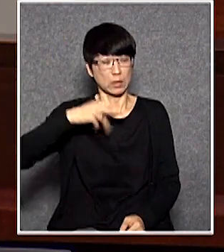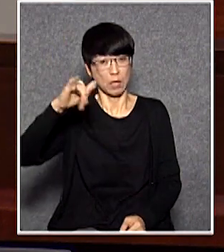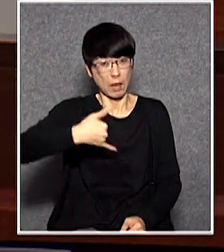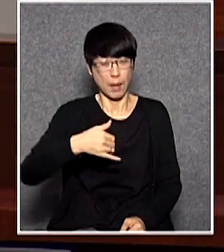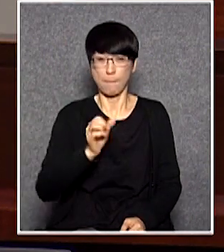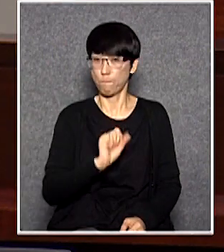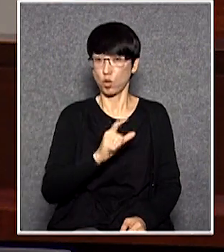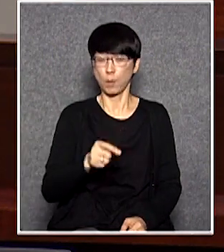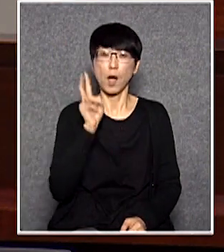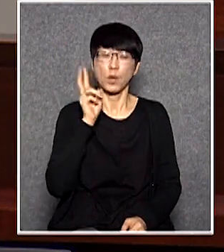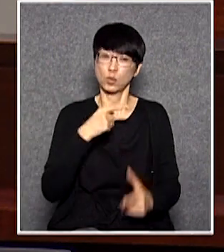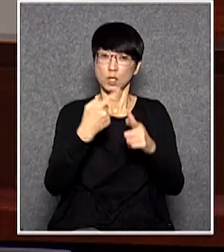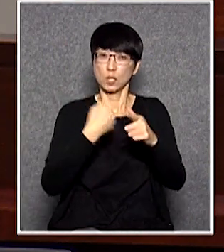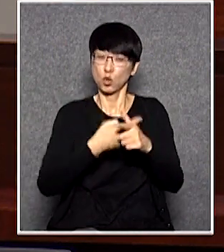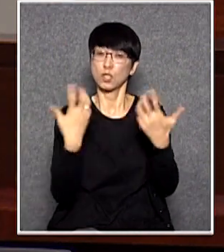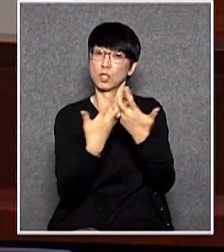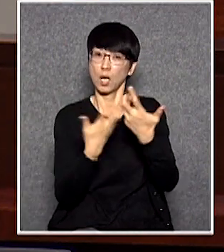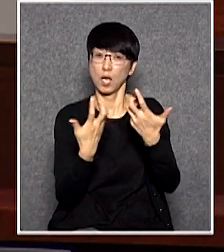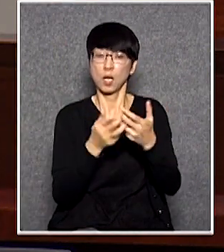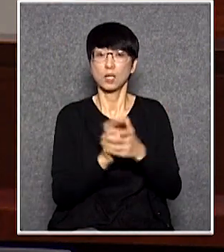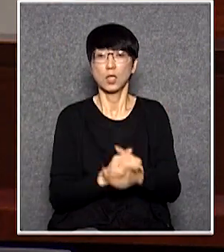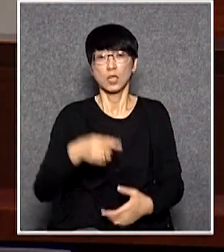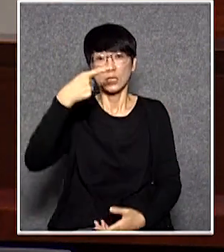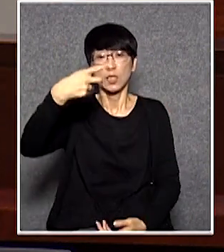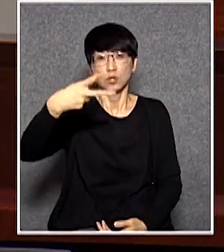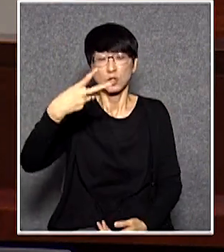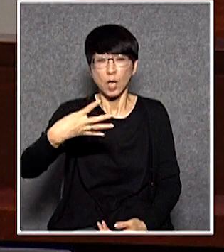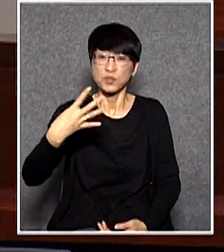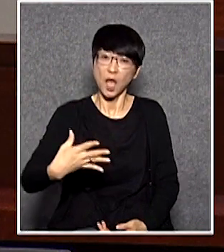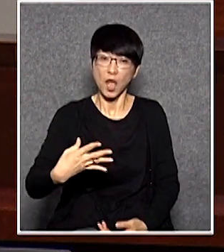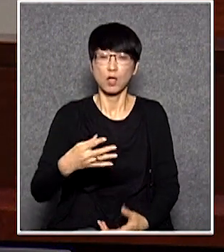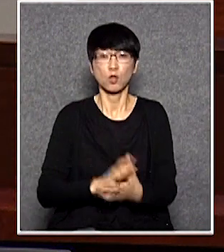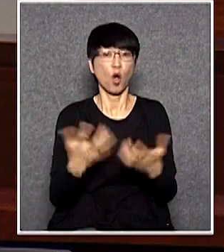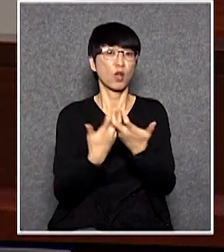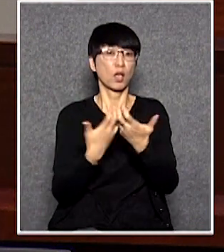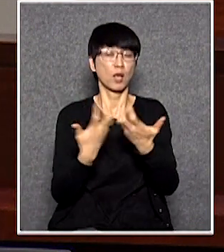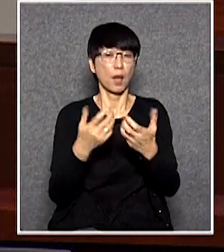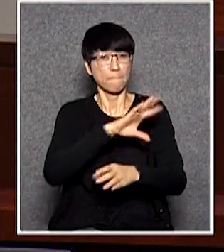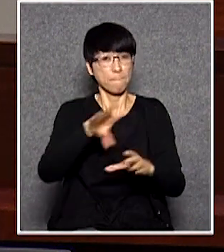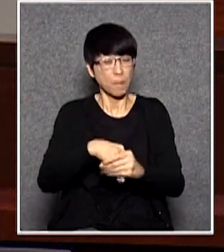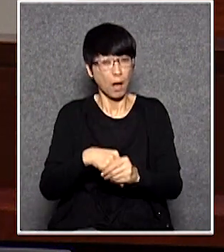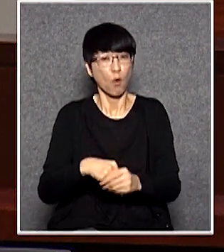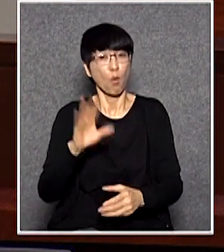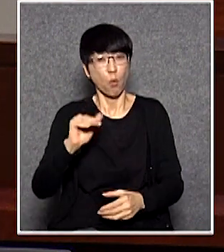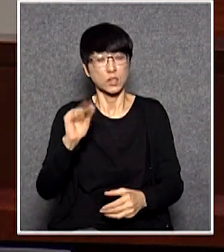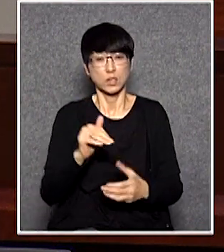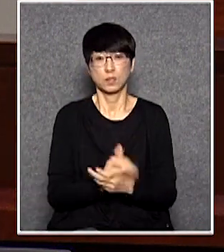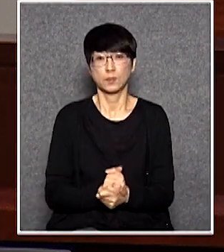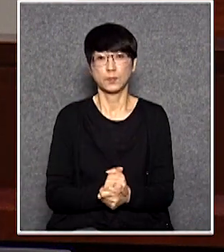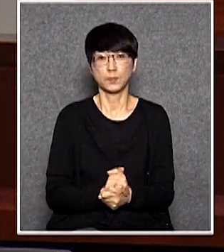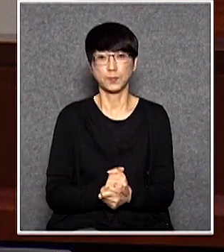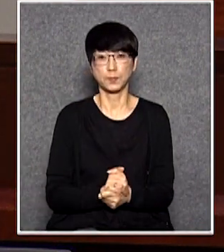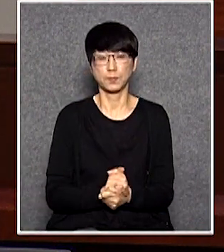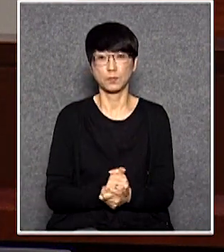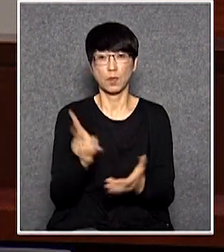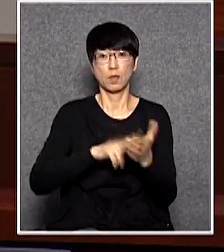一個月我計算過那條數三張好嗎四張好嗎我又數計是不是是不是那你的